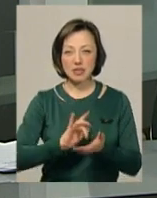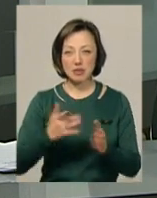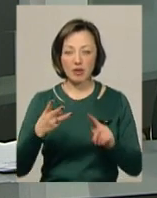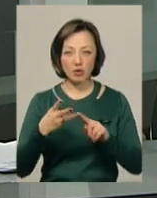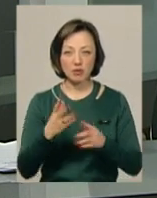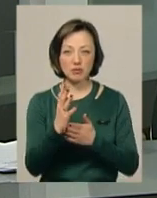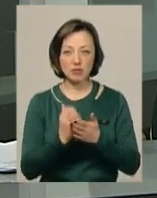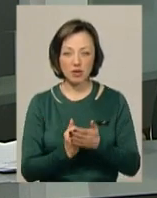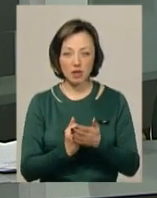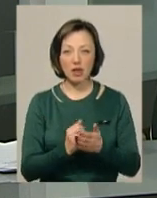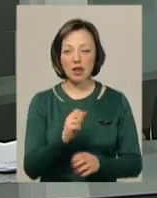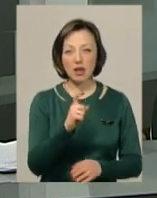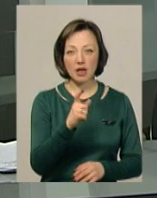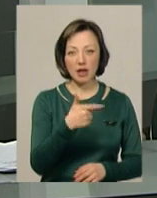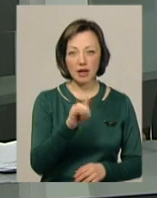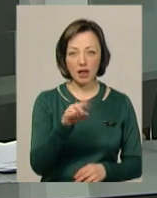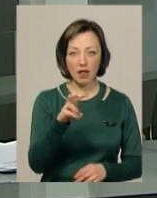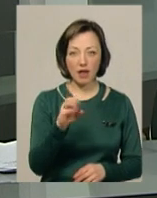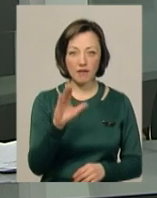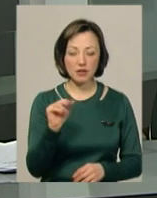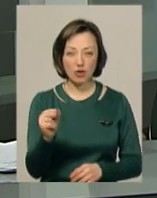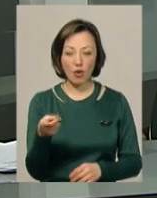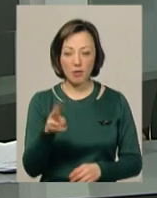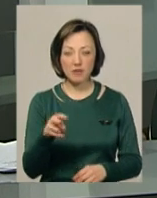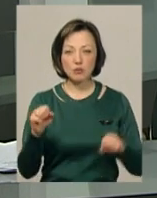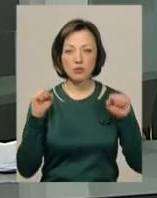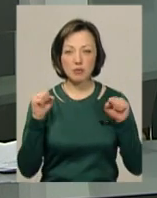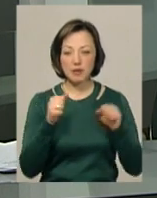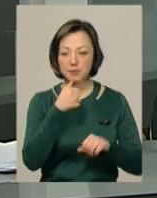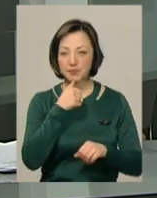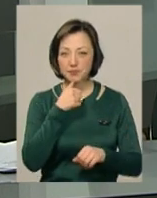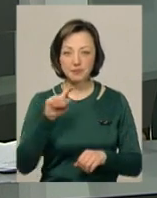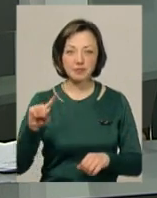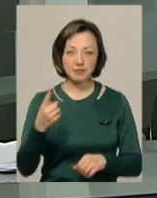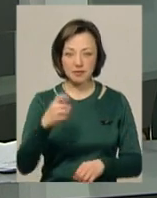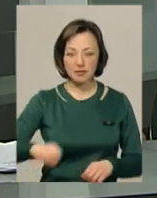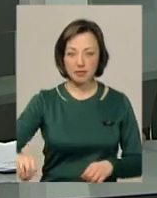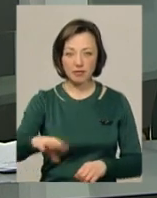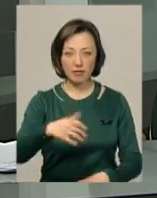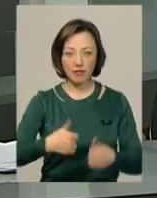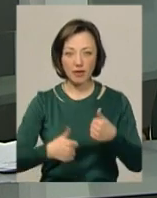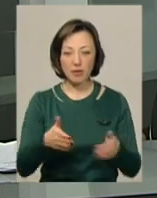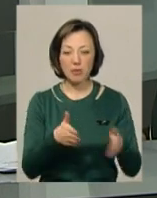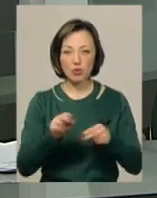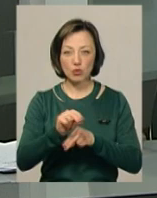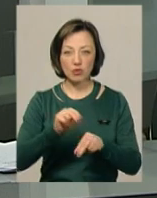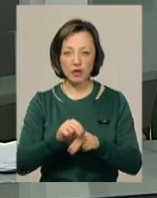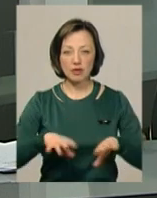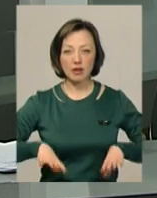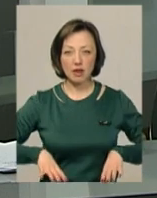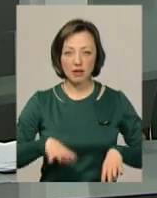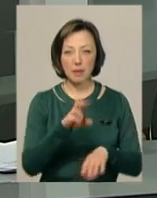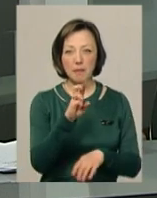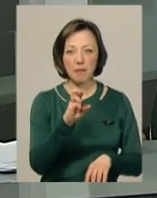своєму арсеналі Христина Гілевич. Обидва спортсмени дебютували на континентальній першості. Підготував призерів тренер